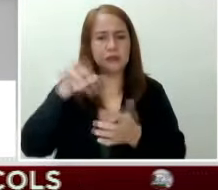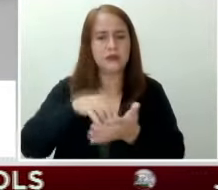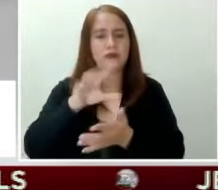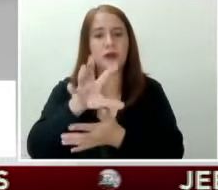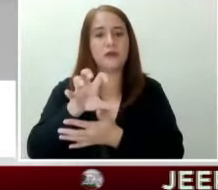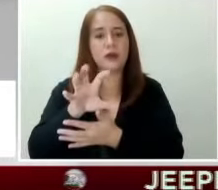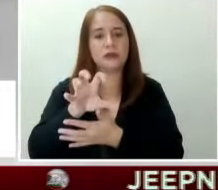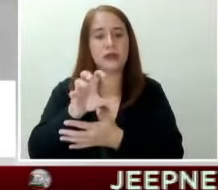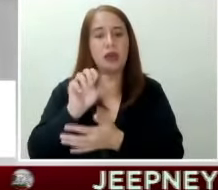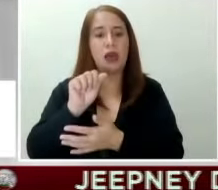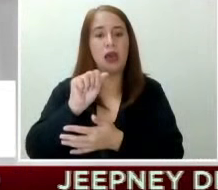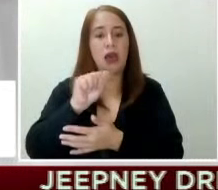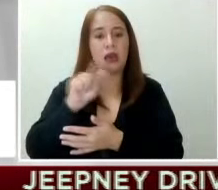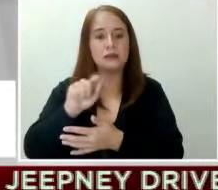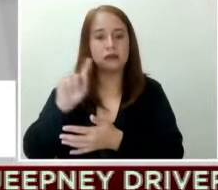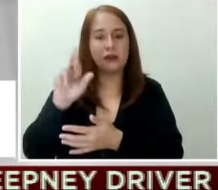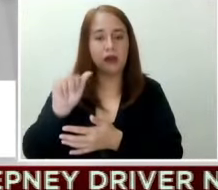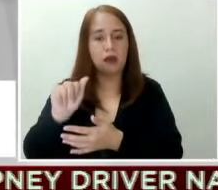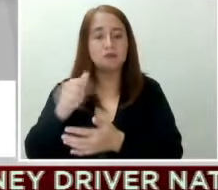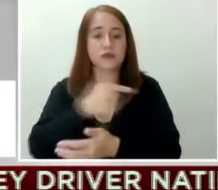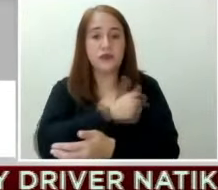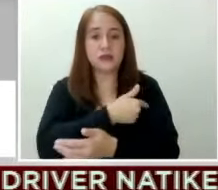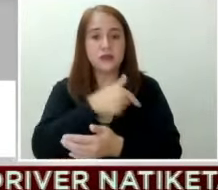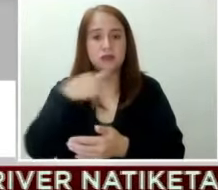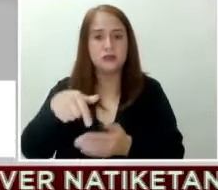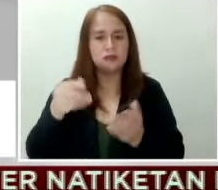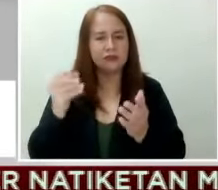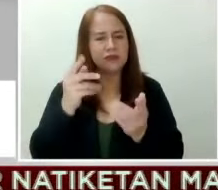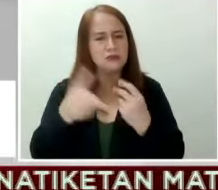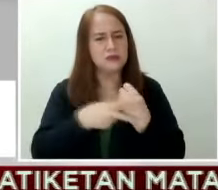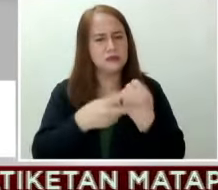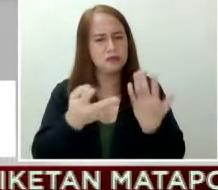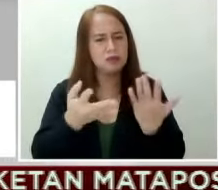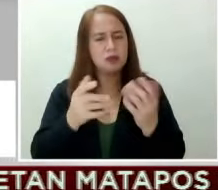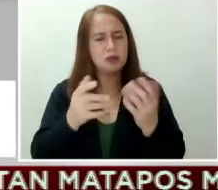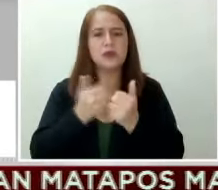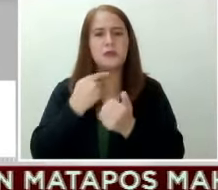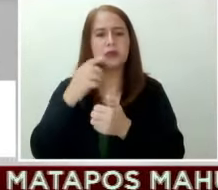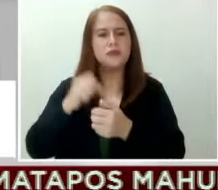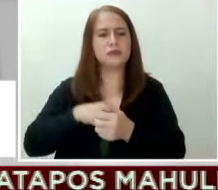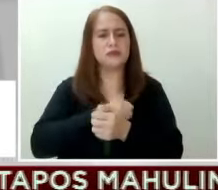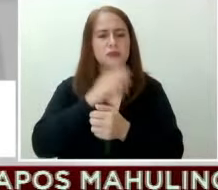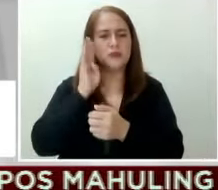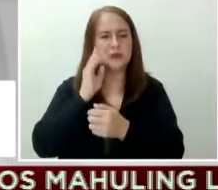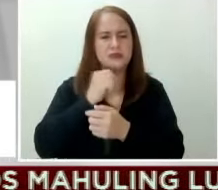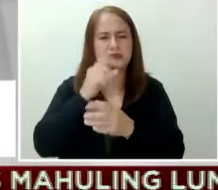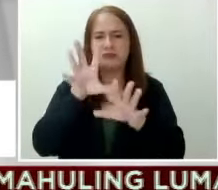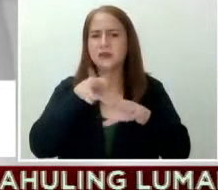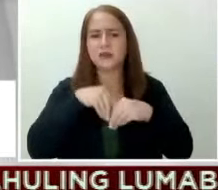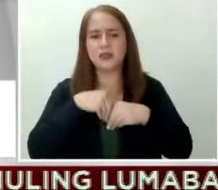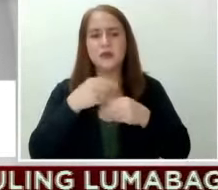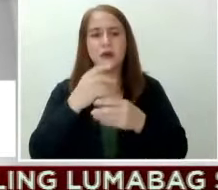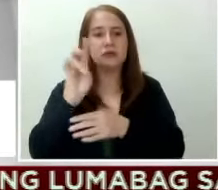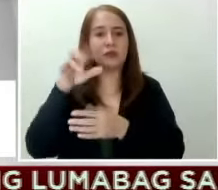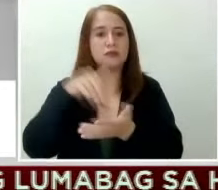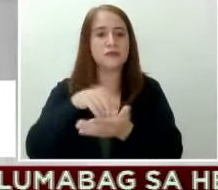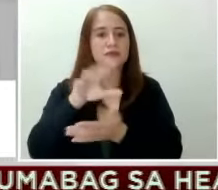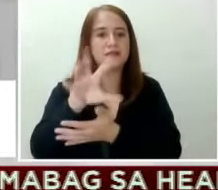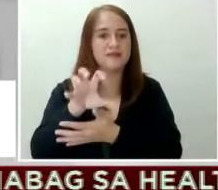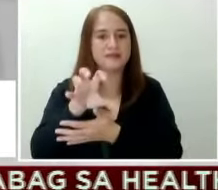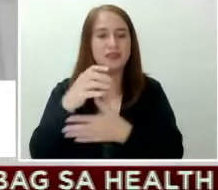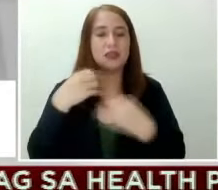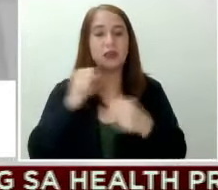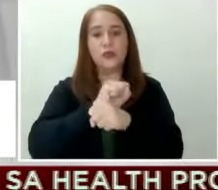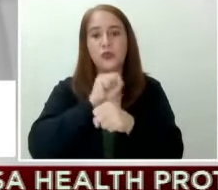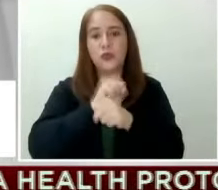AstraZeneca vaccine doses na inilagay dito. Kung magkaganon, ayon kay Binay, hindi katanggap-tanggap na may 7,500 health workers